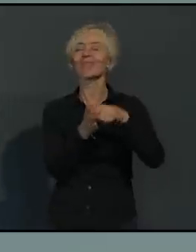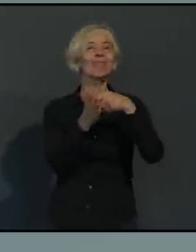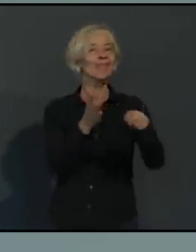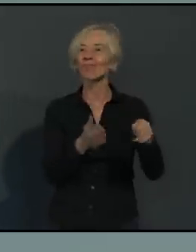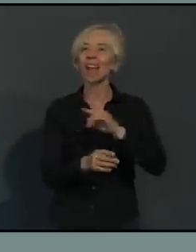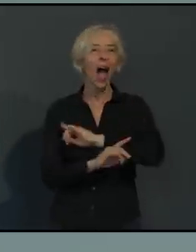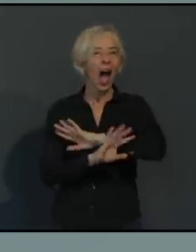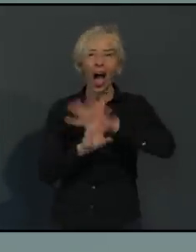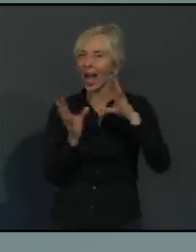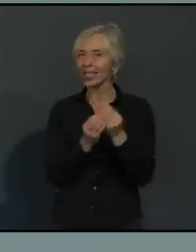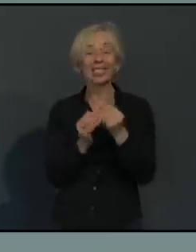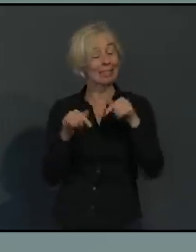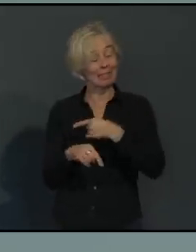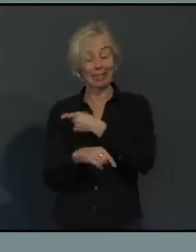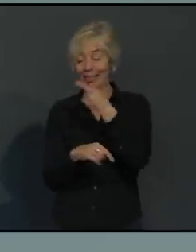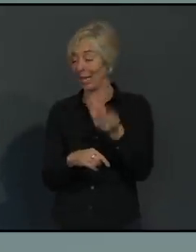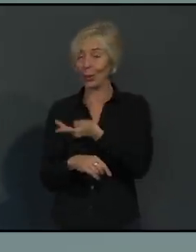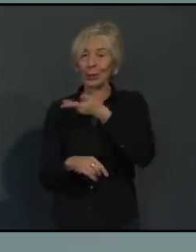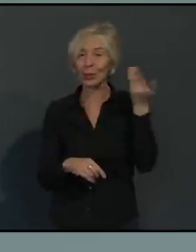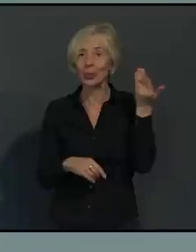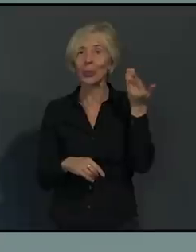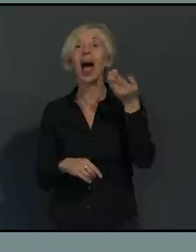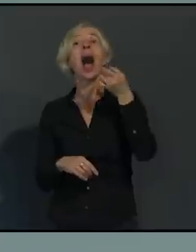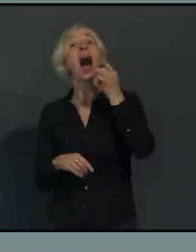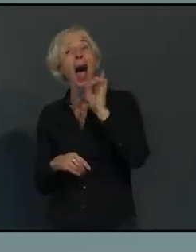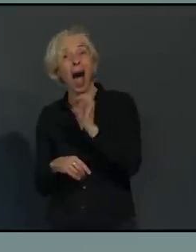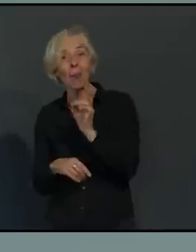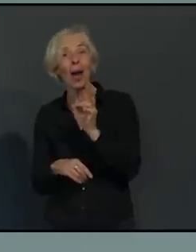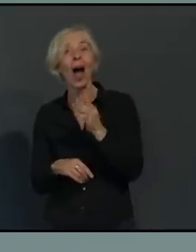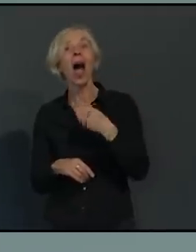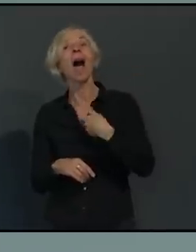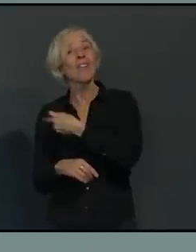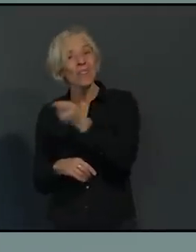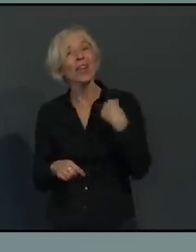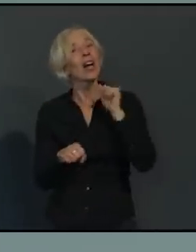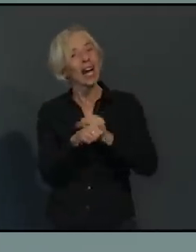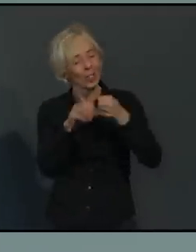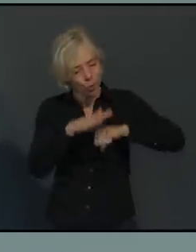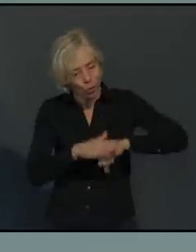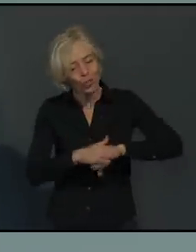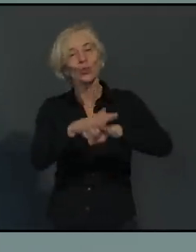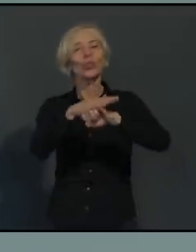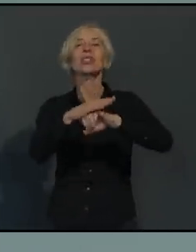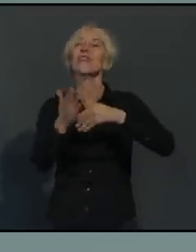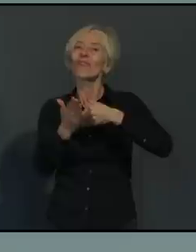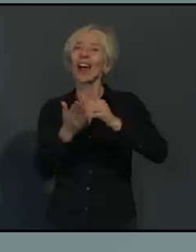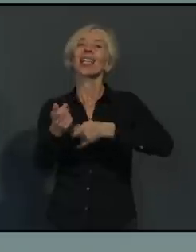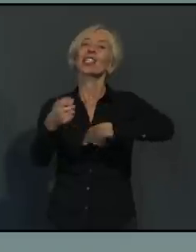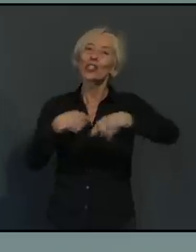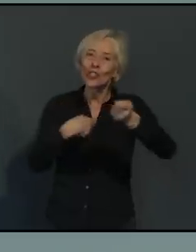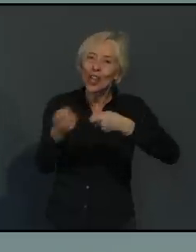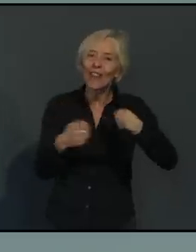heimische Wirtschaft, den heimischen Einzelhandel, die heimische Gastronomie stärken. Und auch das möchte ich an der Stelle mal sagen.